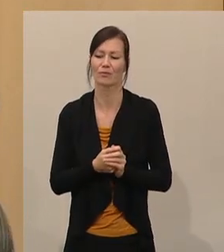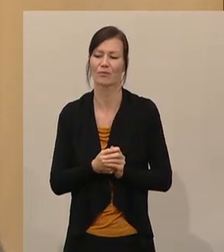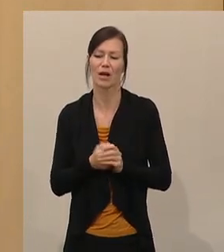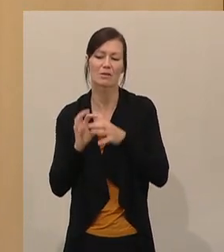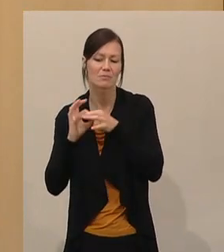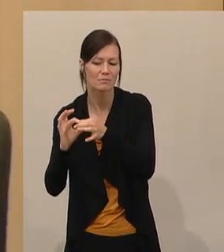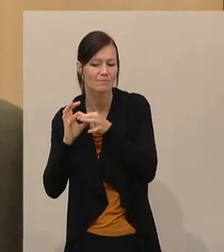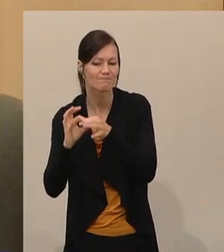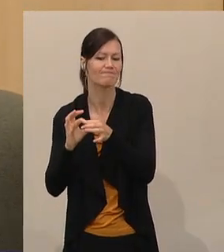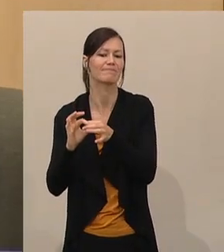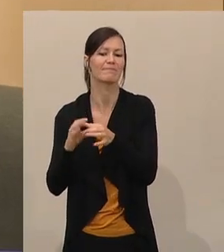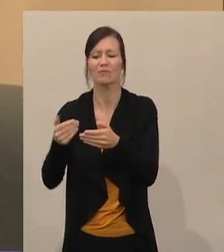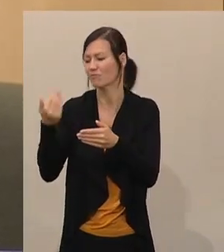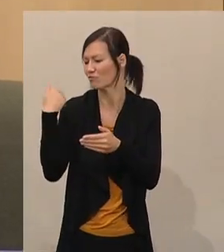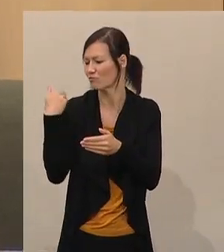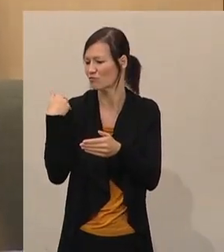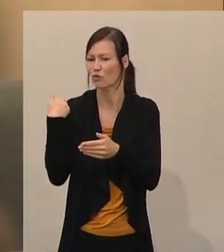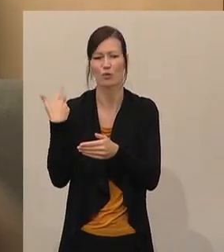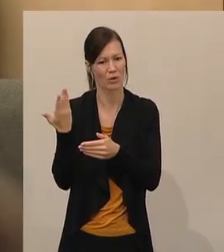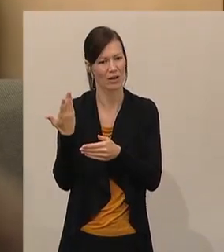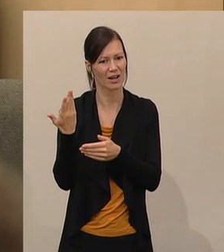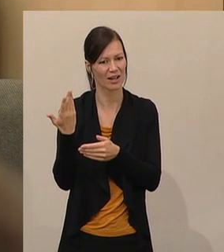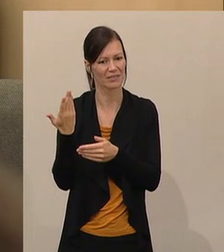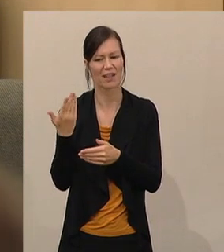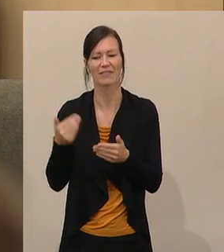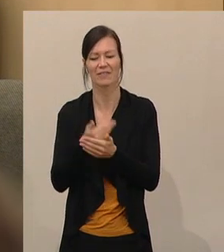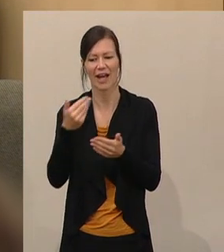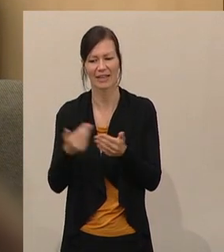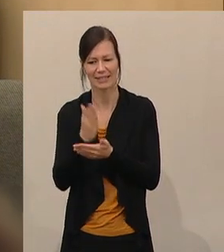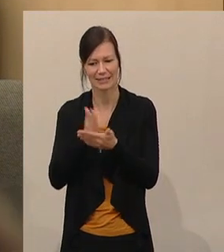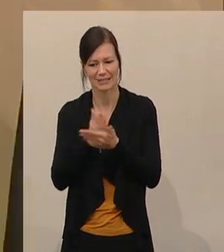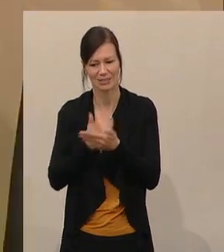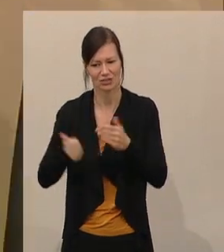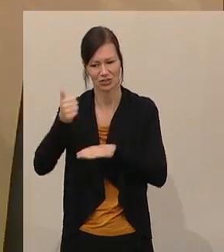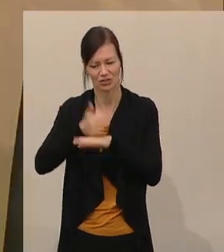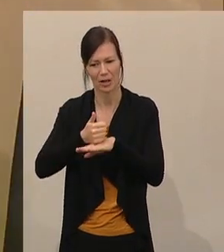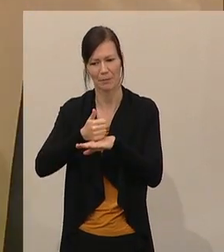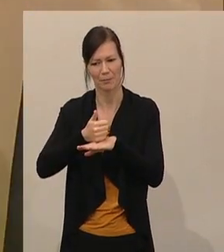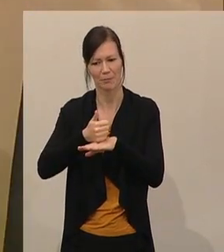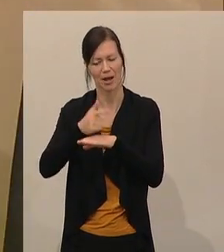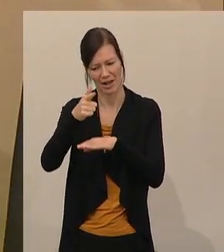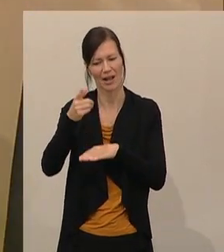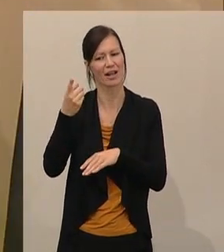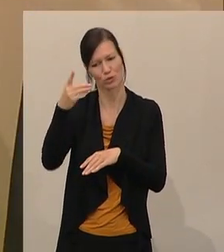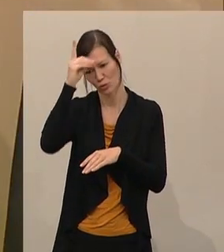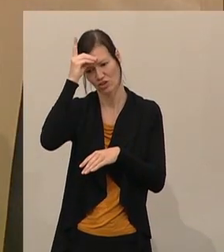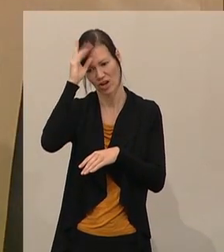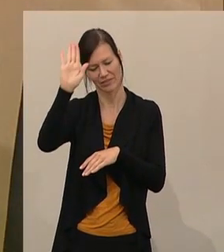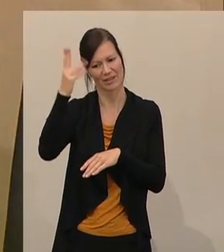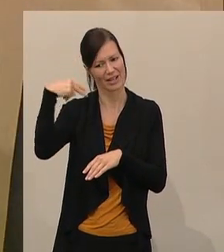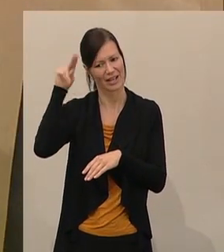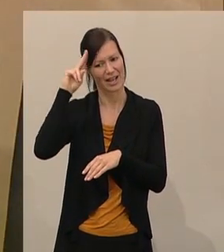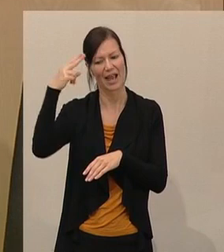eine Person, nämlich den ehemaligen Nachrichtendienstchef des BND in Deutschland, den Herrn Hanning August, der im Übrigen jener